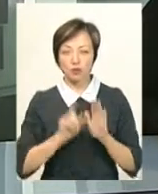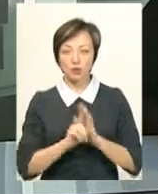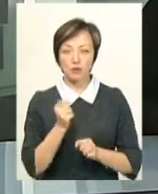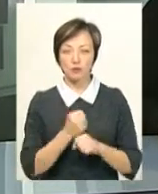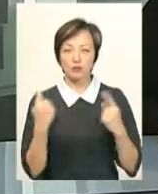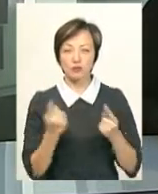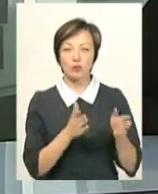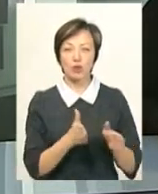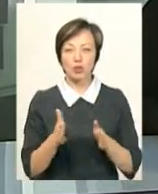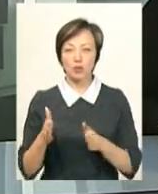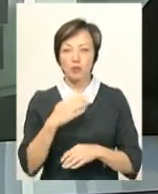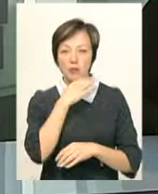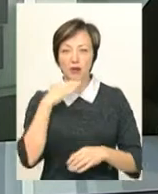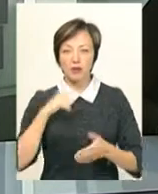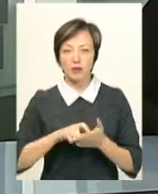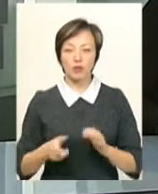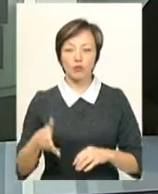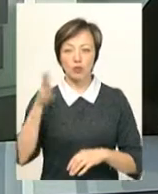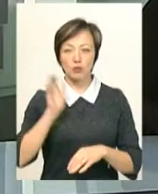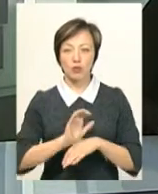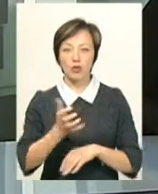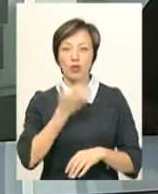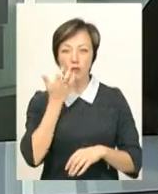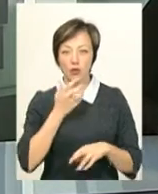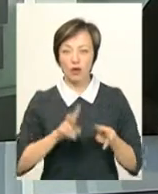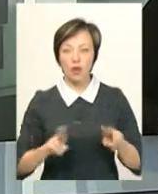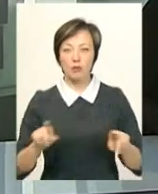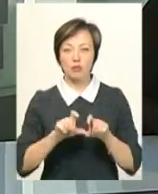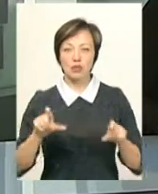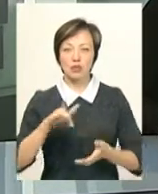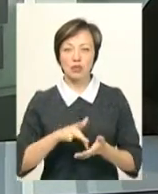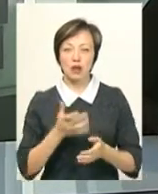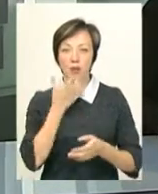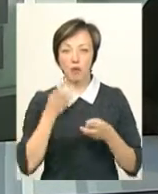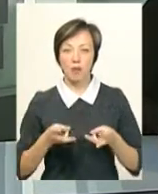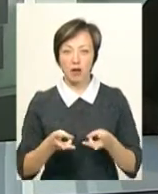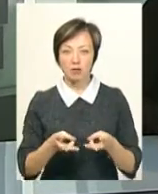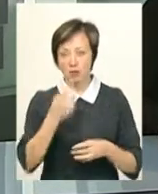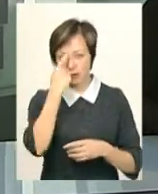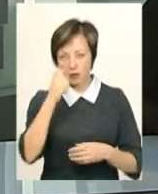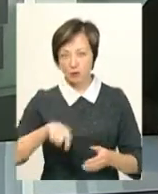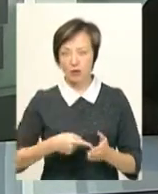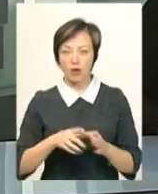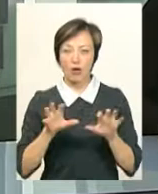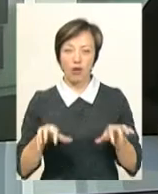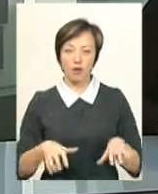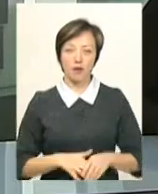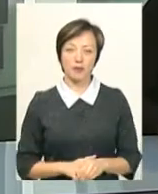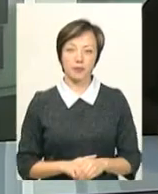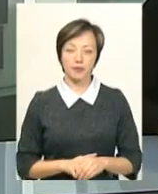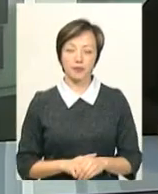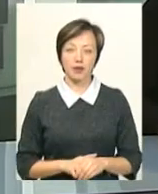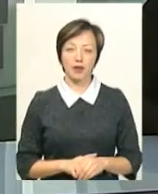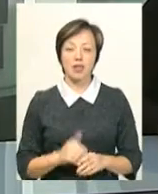в звичному режимі. В багатоквартирні будинки подають тепло, як і в школи з центральним опаленням, повідомив міський голова Михайло Полудюк.